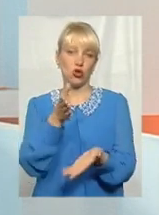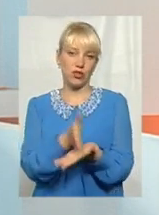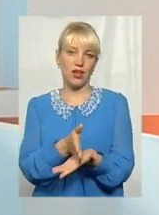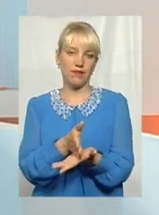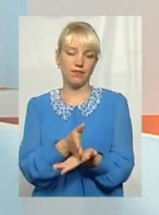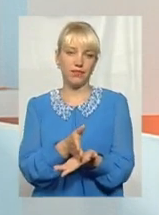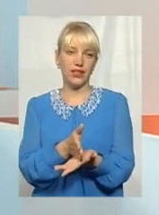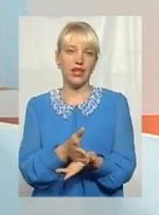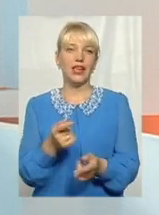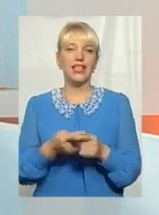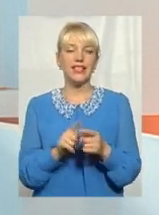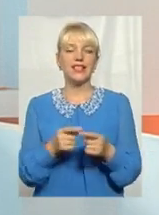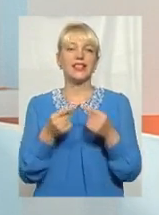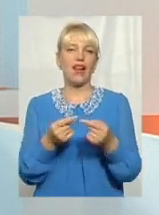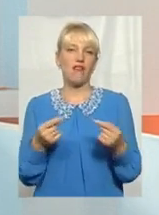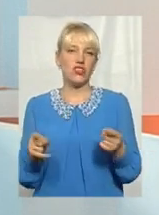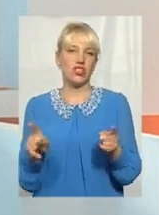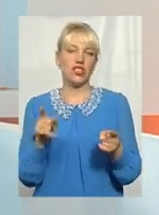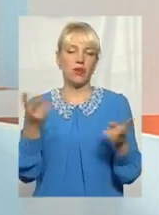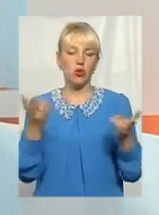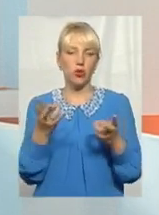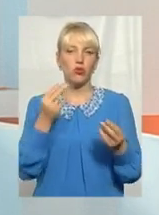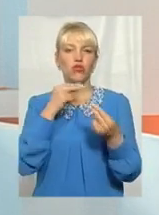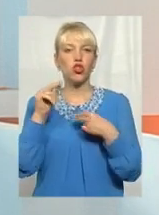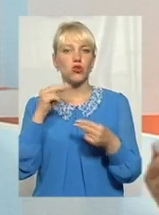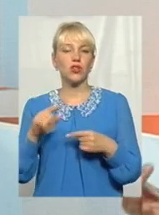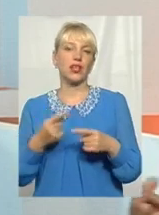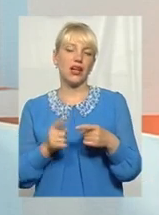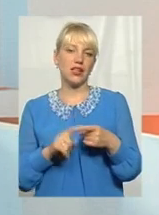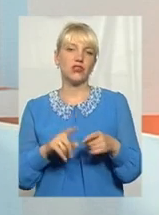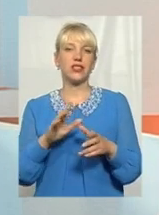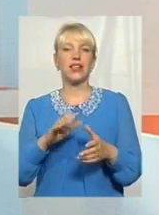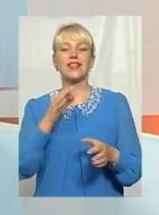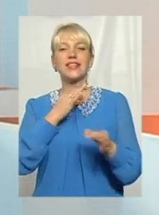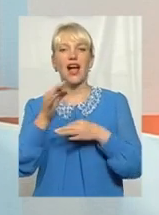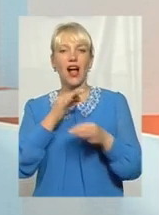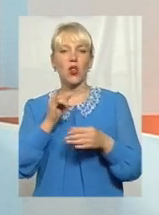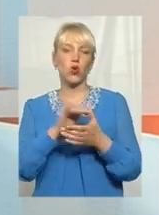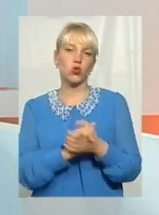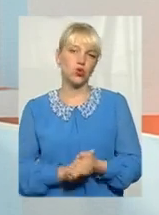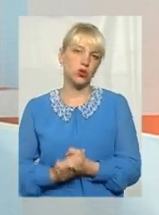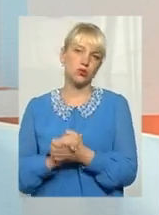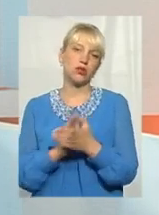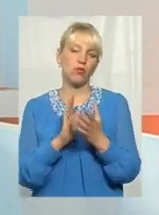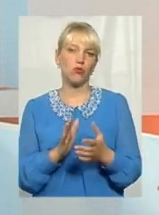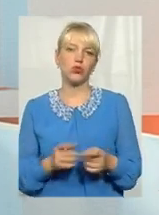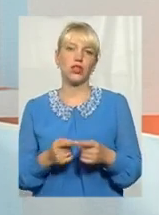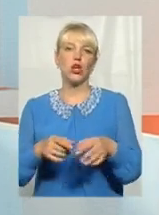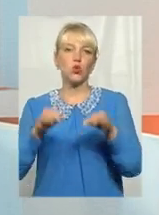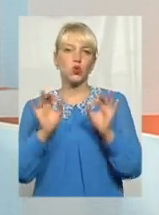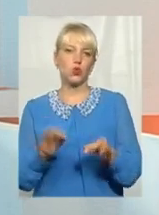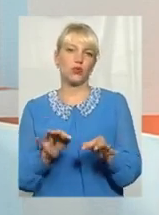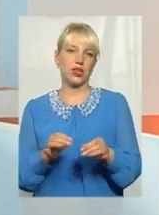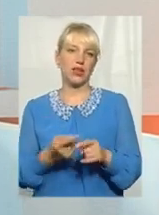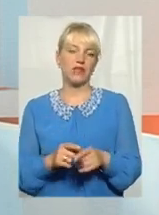що ті явища, які потребують вдосконалення. І тоді ось цей діалог з суспільством, він буде суб'єктивний.